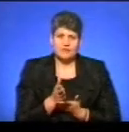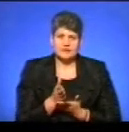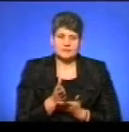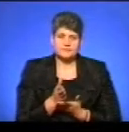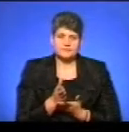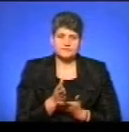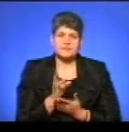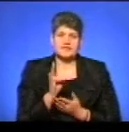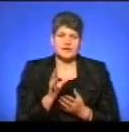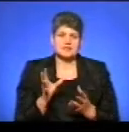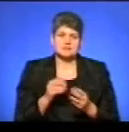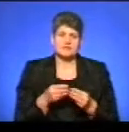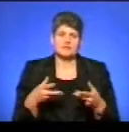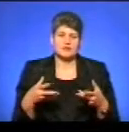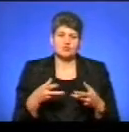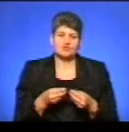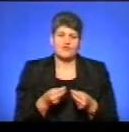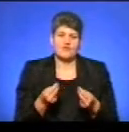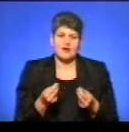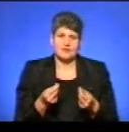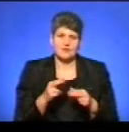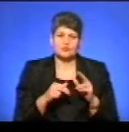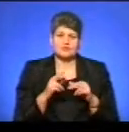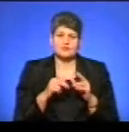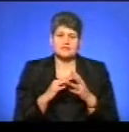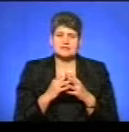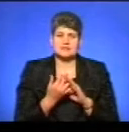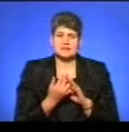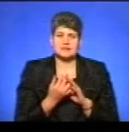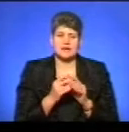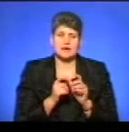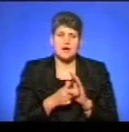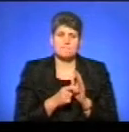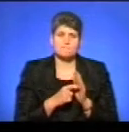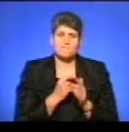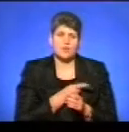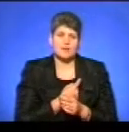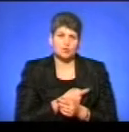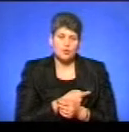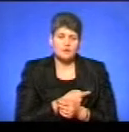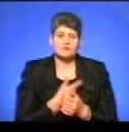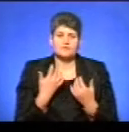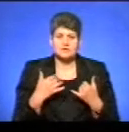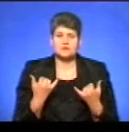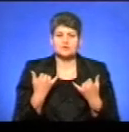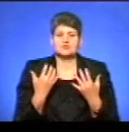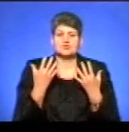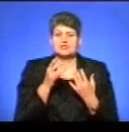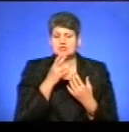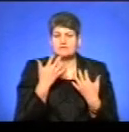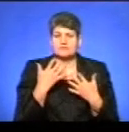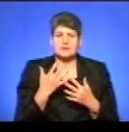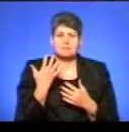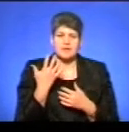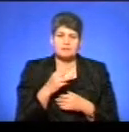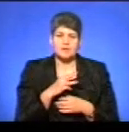співфінансування будівництва сільських амбулаторій. І вже на сьогоднішній час більше як на